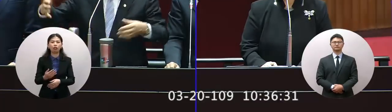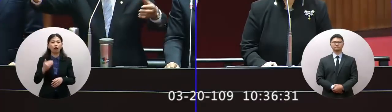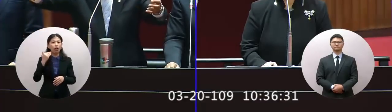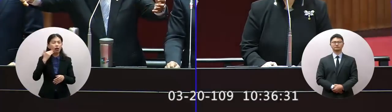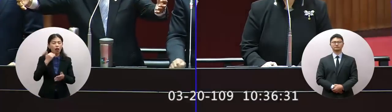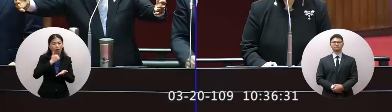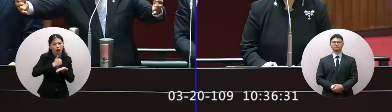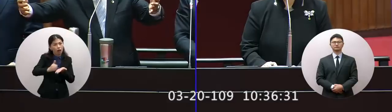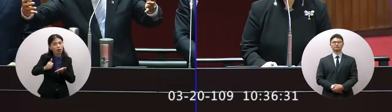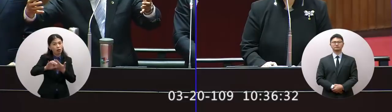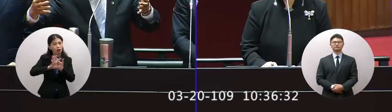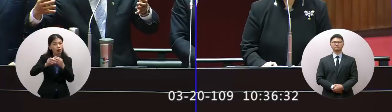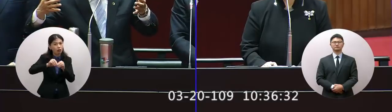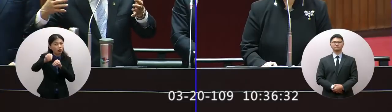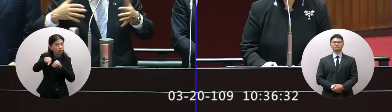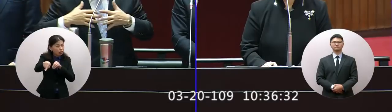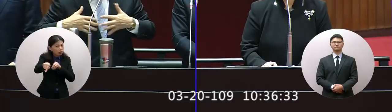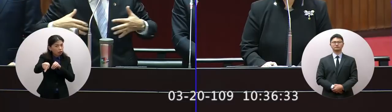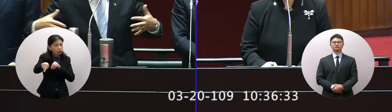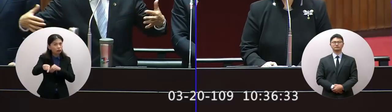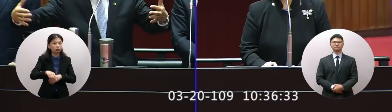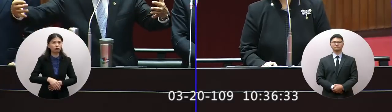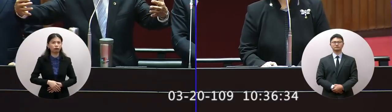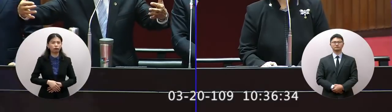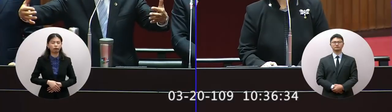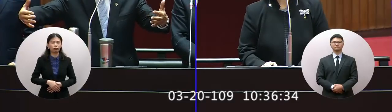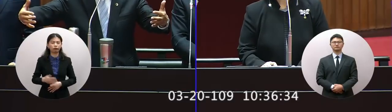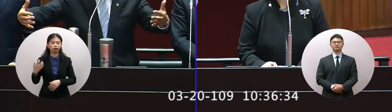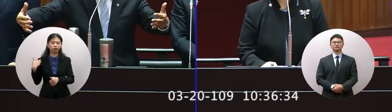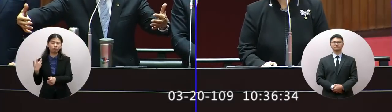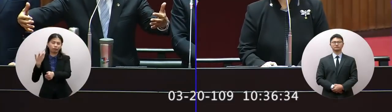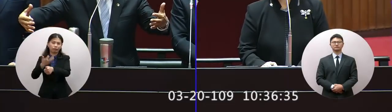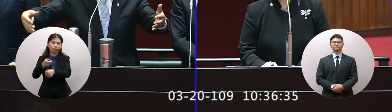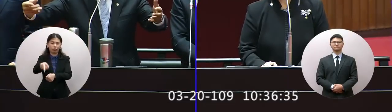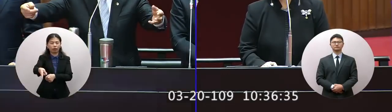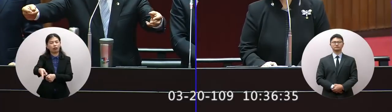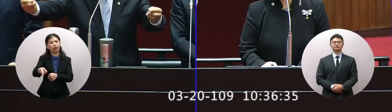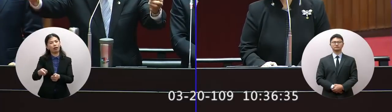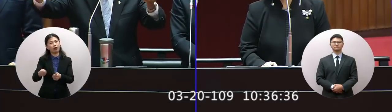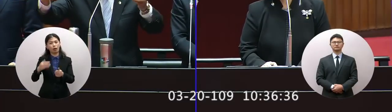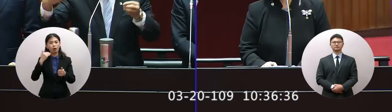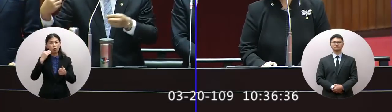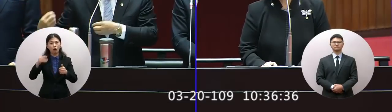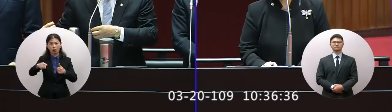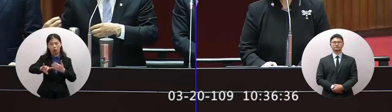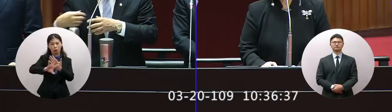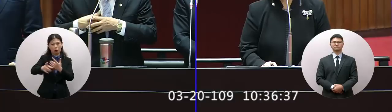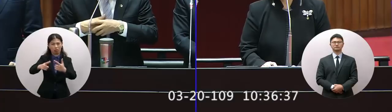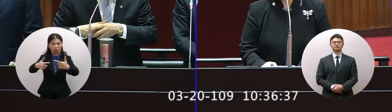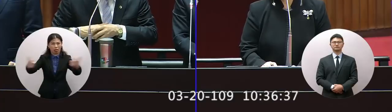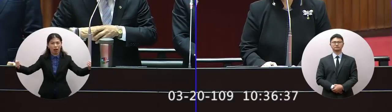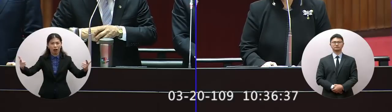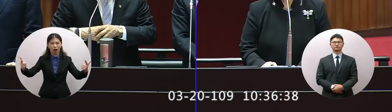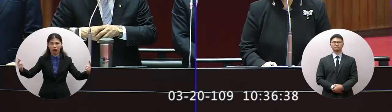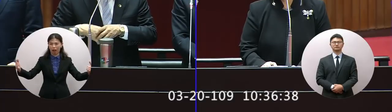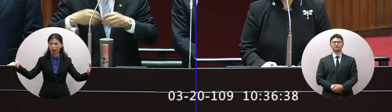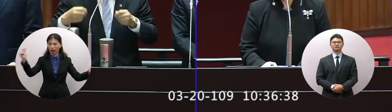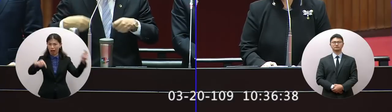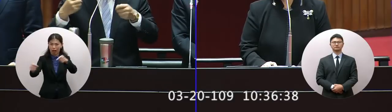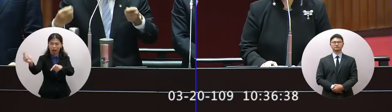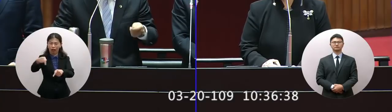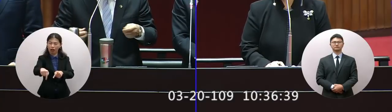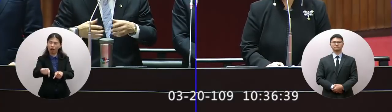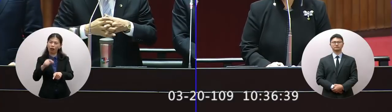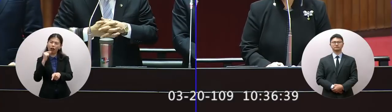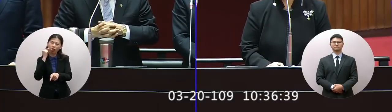外館所有在他們的國家很大說都要來到外館也有它的困難